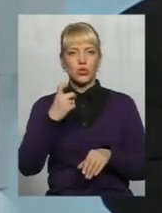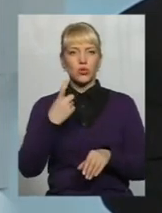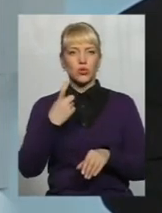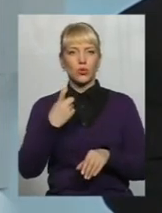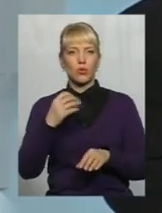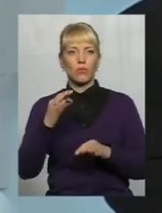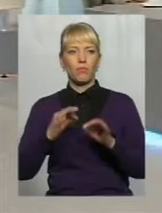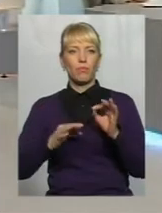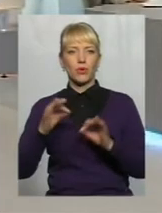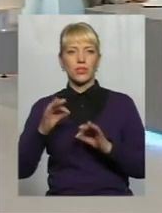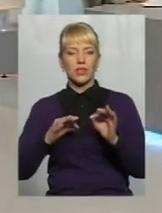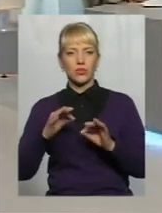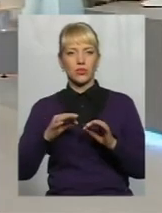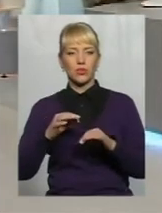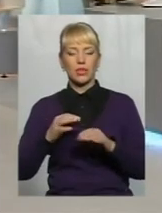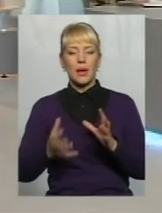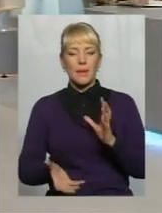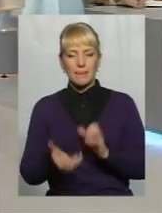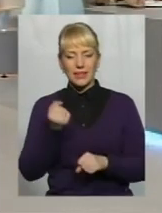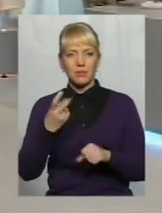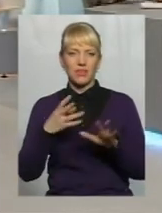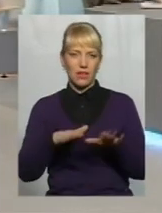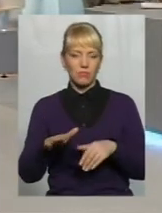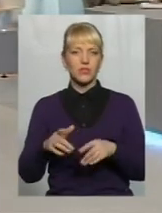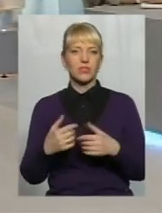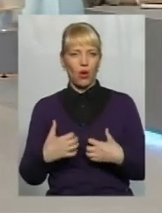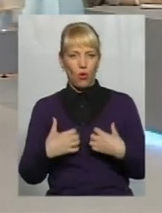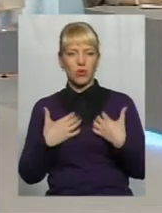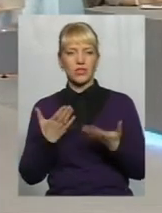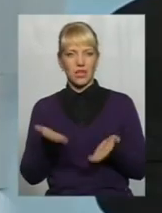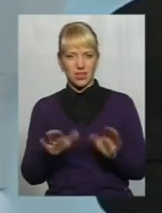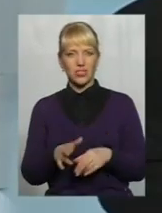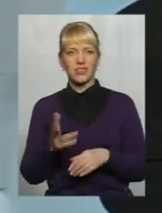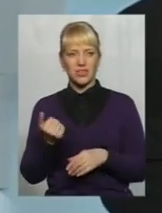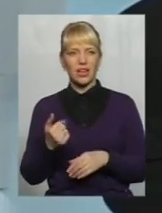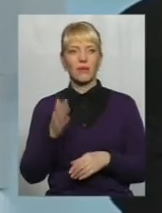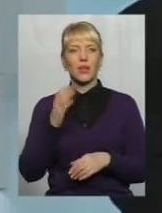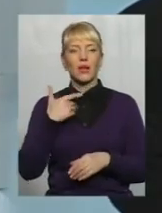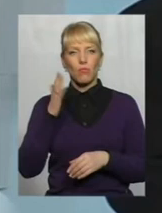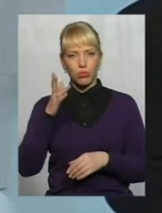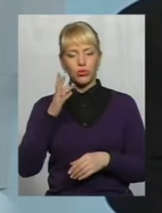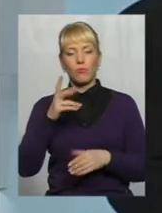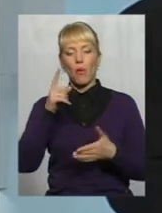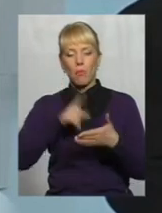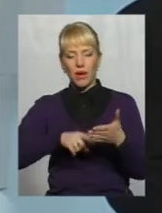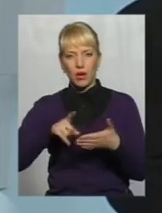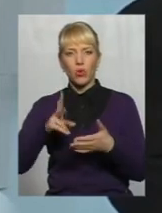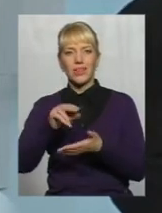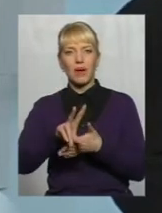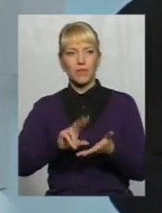на місці. Тобто острах залишається? Так, будемо переконувати на прикладах. Тепер